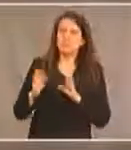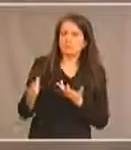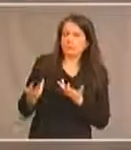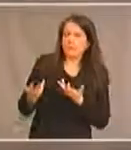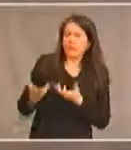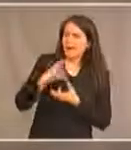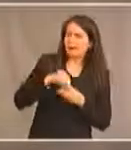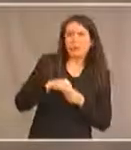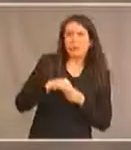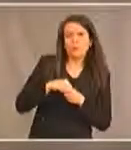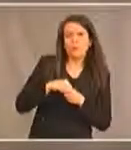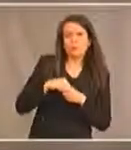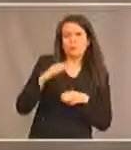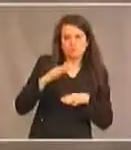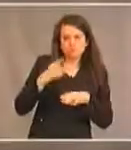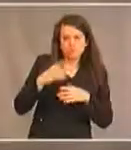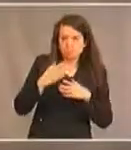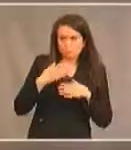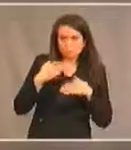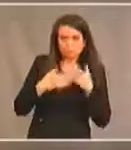de la loi sur l'accessibilité